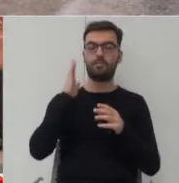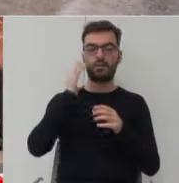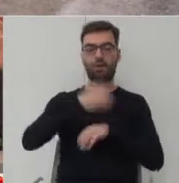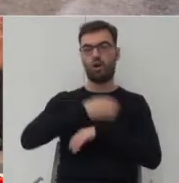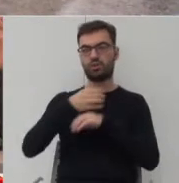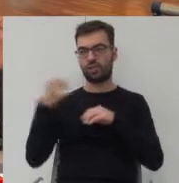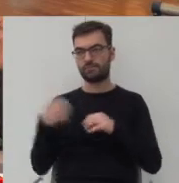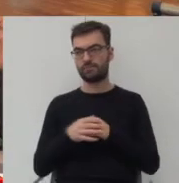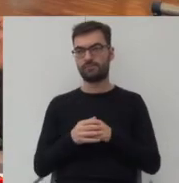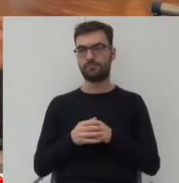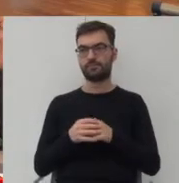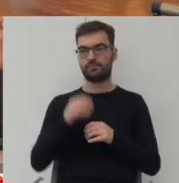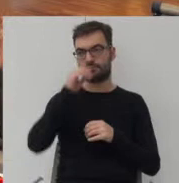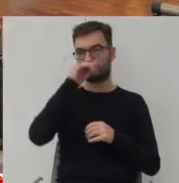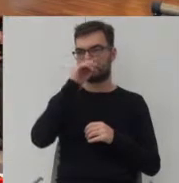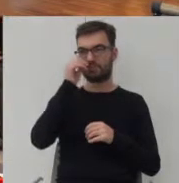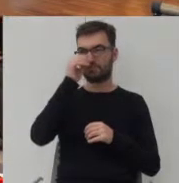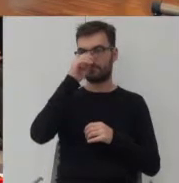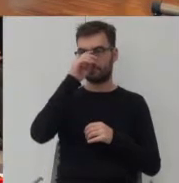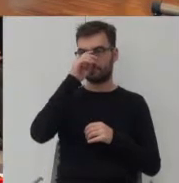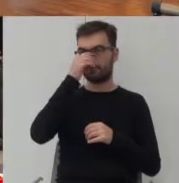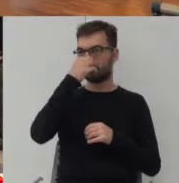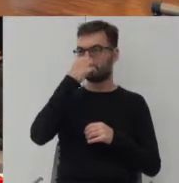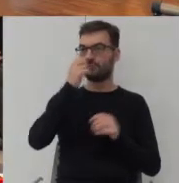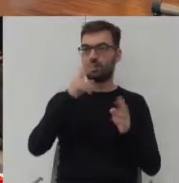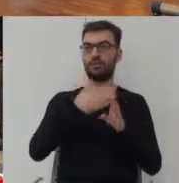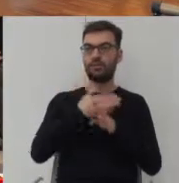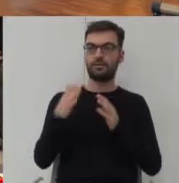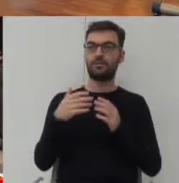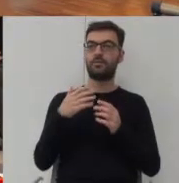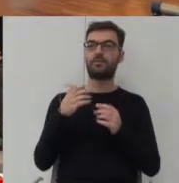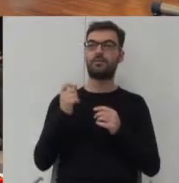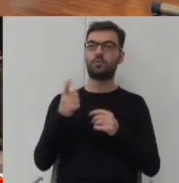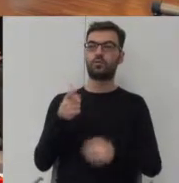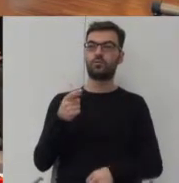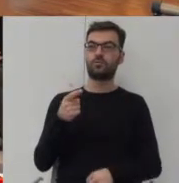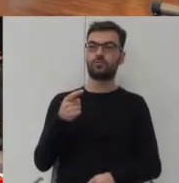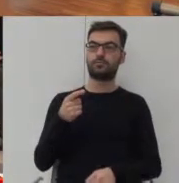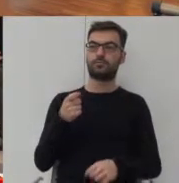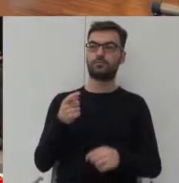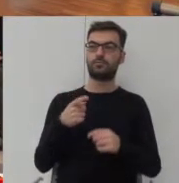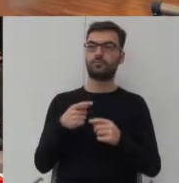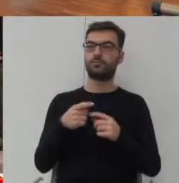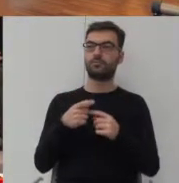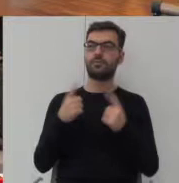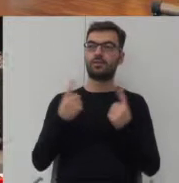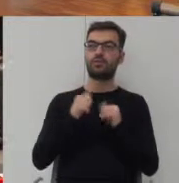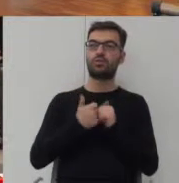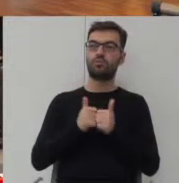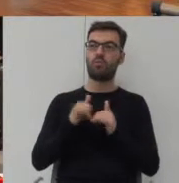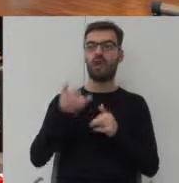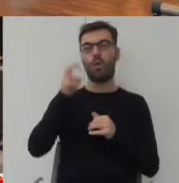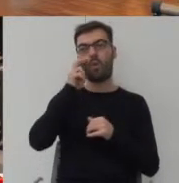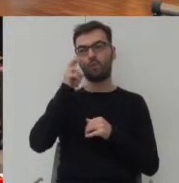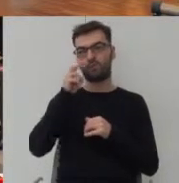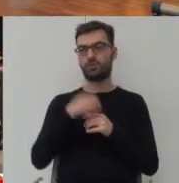i idąc dalej mamy też takie zjawisko sportu jako luksusu no